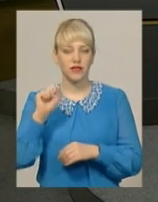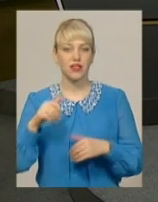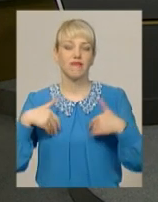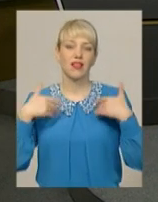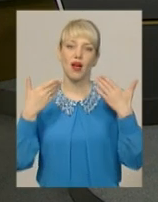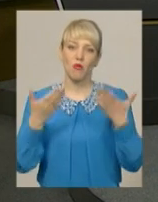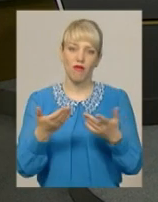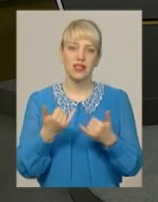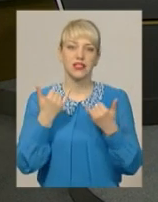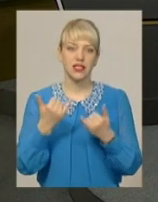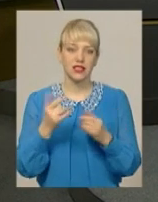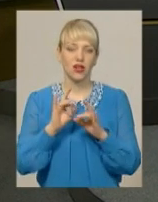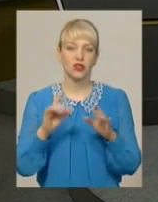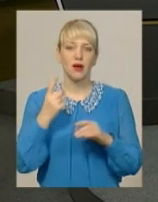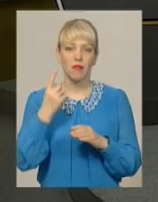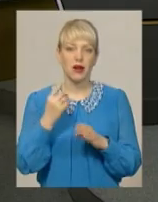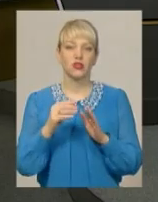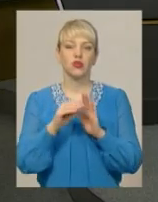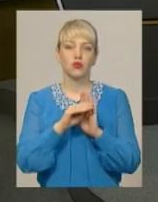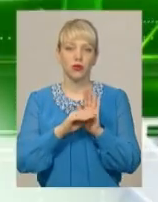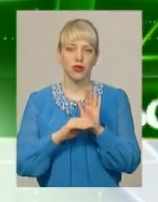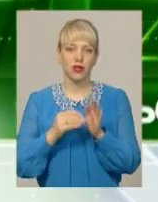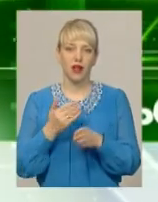вітаємо вас. зараз анонс першої частини програми.